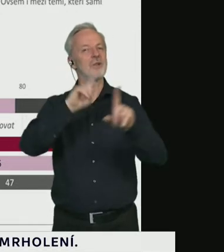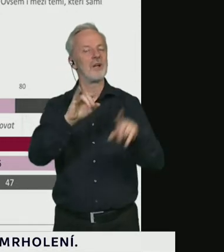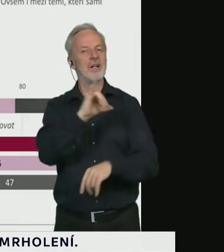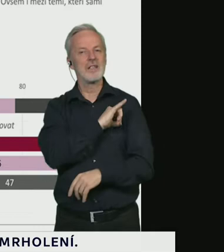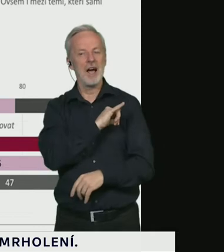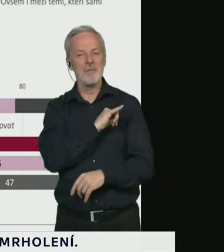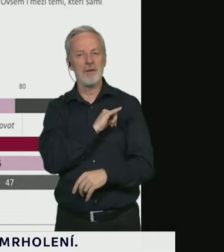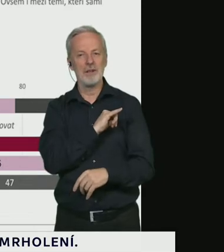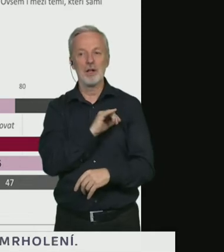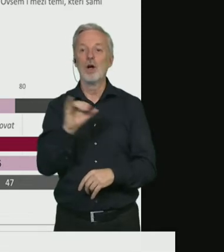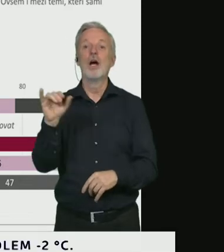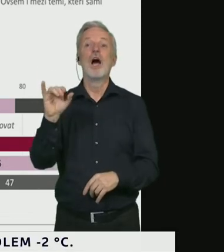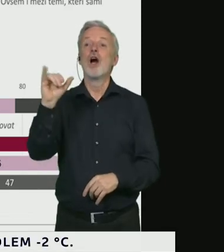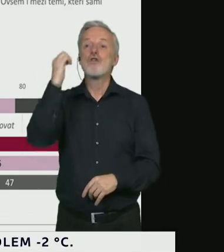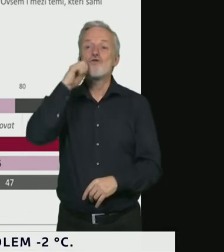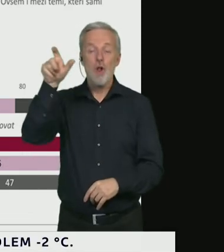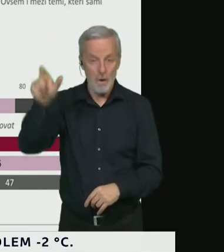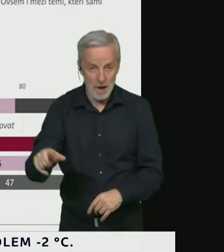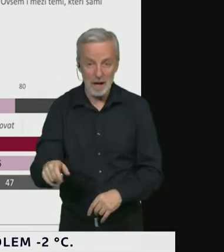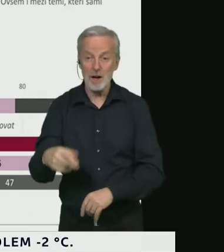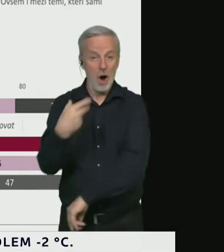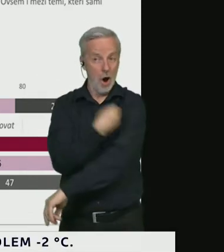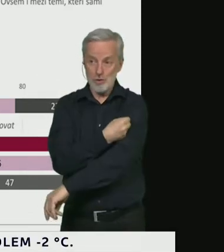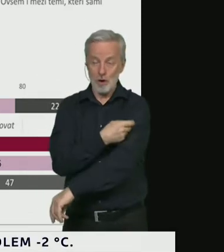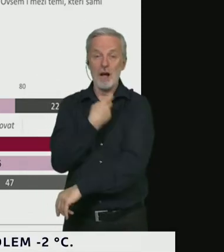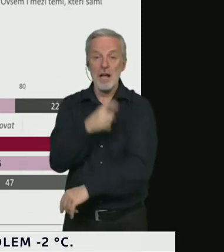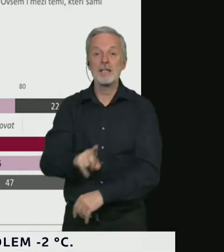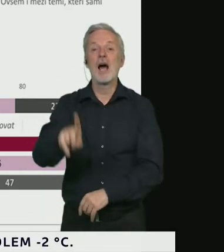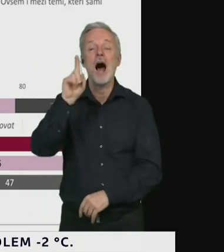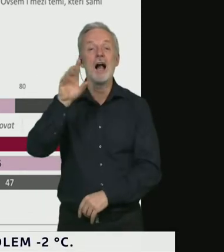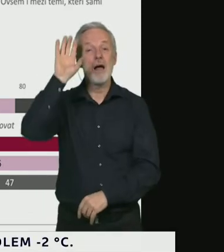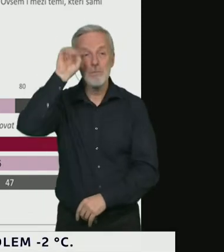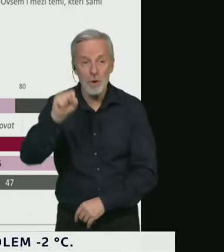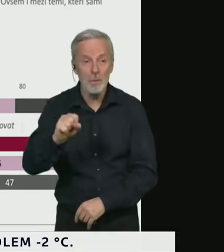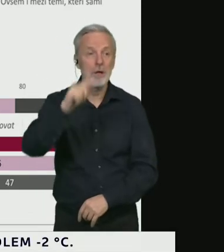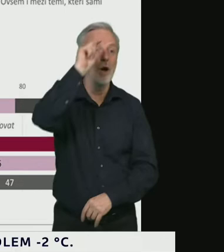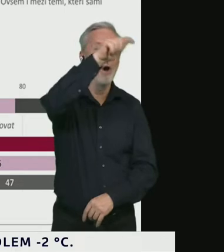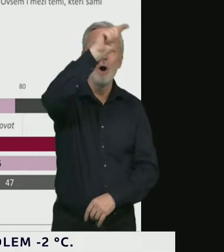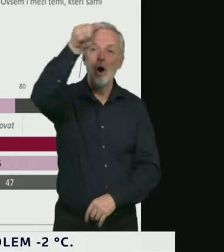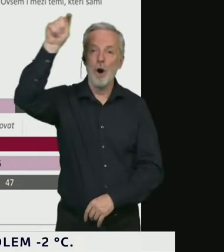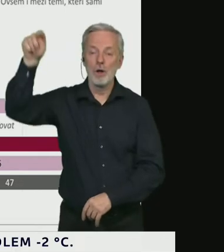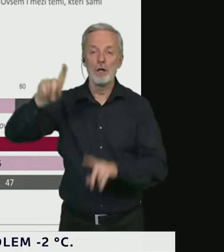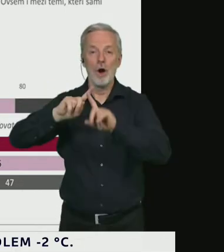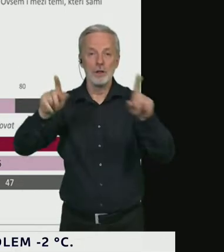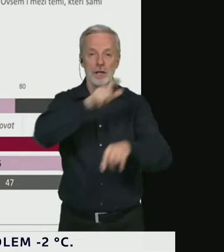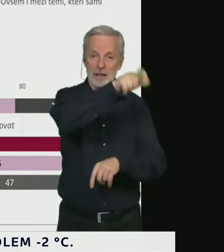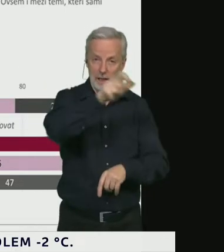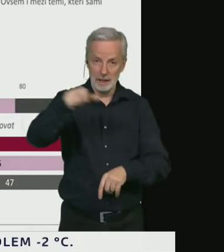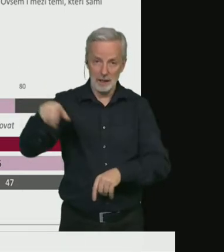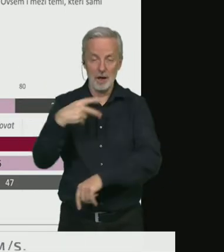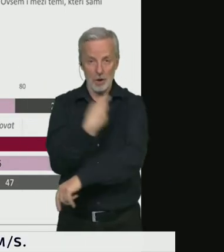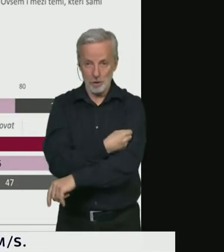ti, kteří očkování odmítají, si uvědomují, že má význam. Jenom by chtěli, aby to za ně